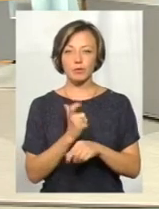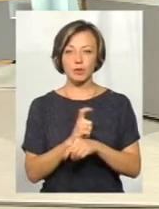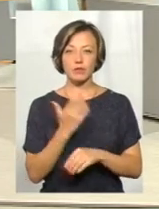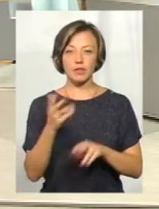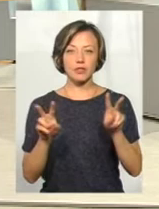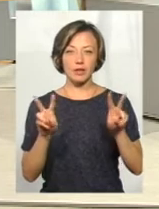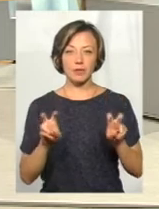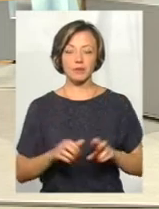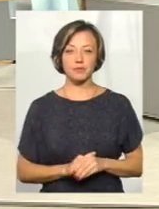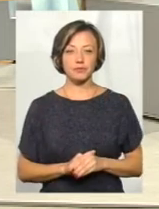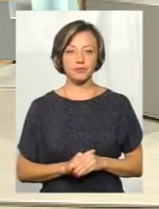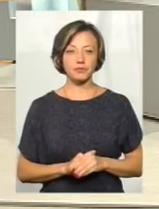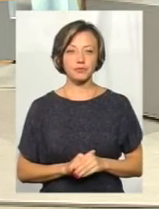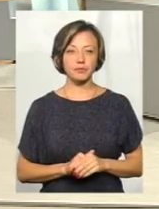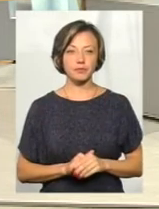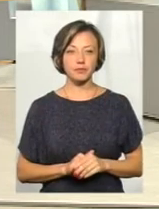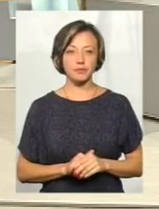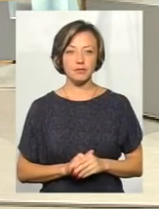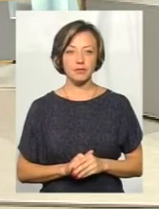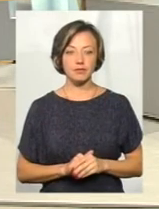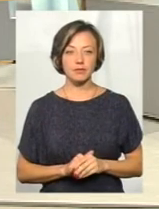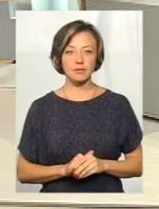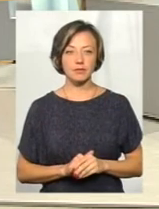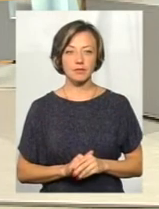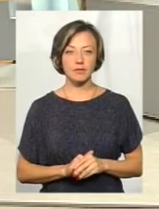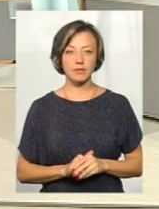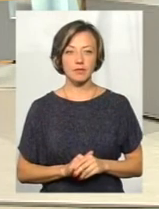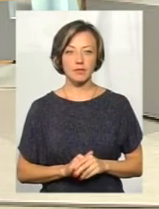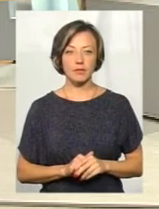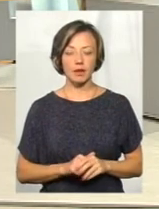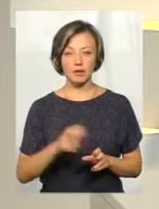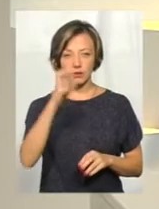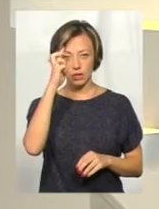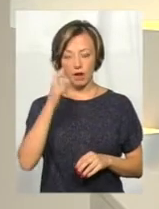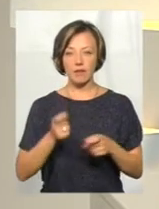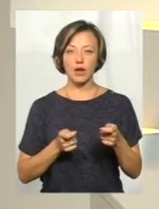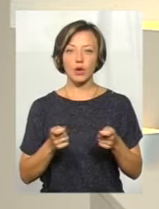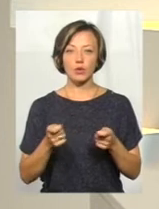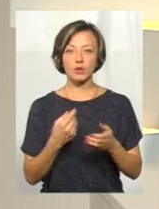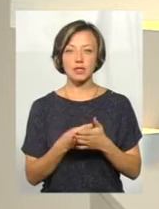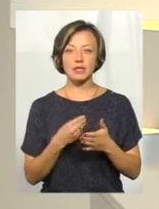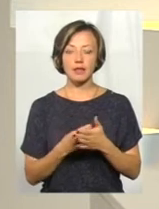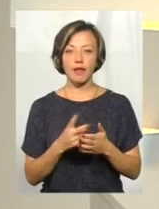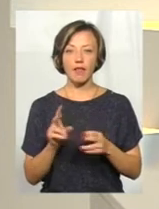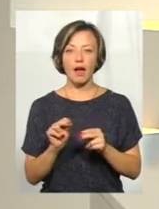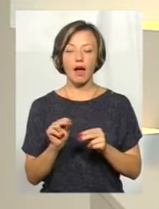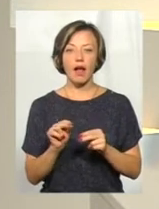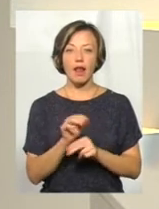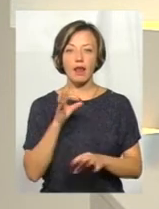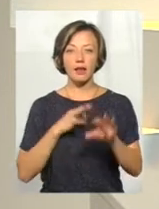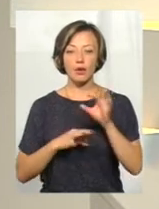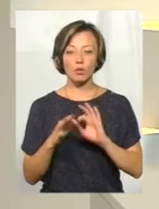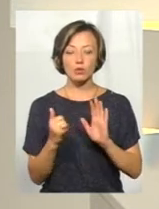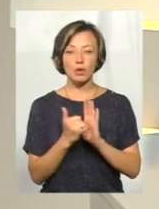ваша тема. Держава регулює ціни на ліки шляхом встановлення обмеження